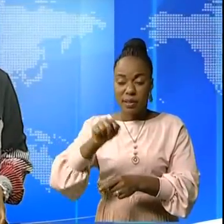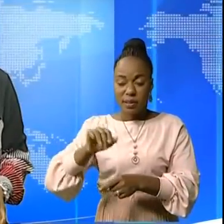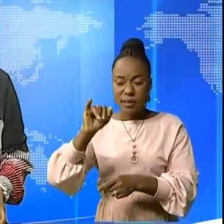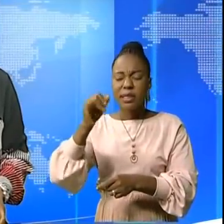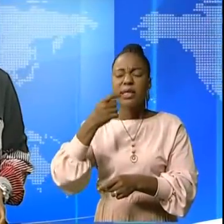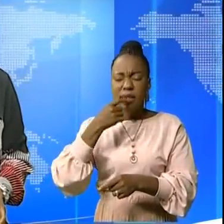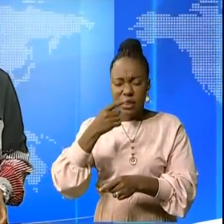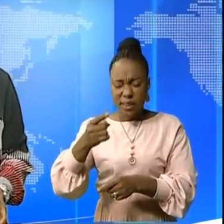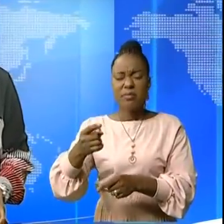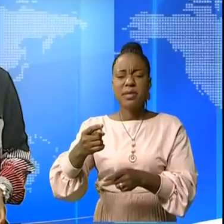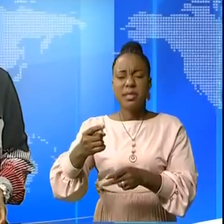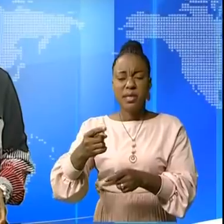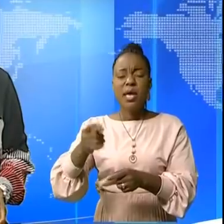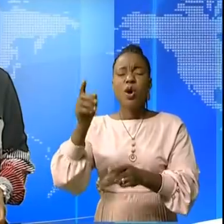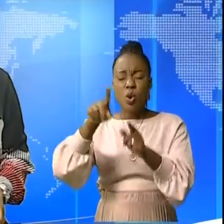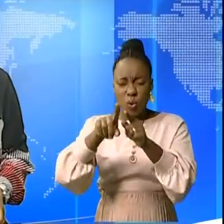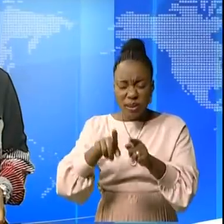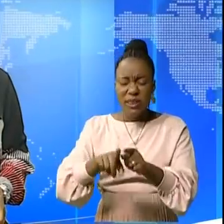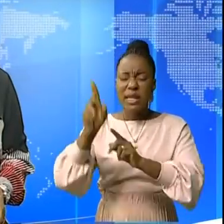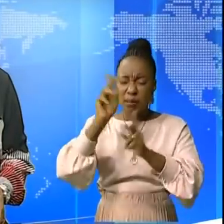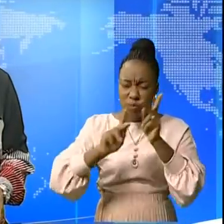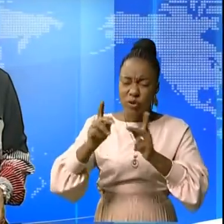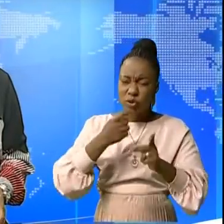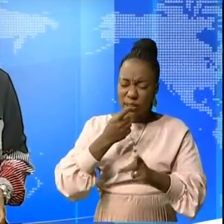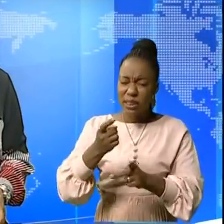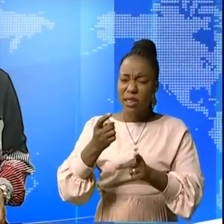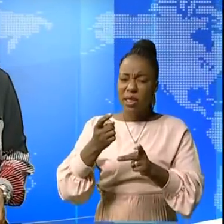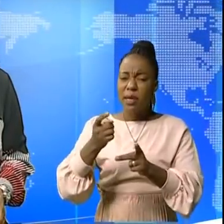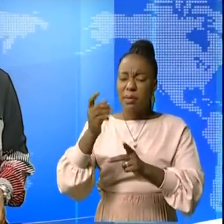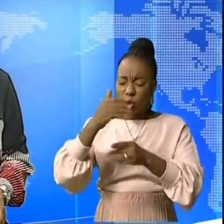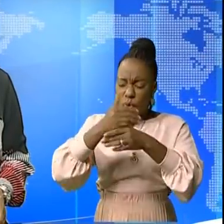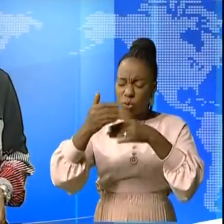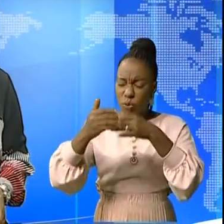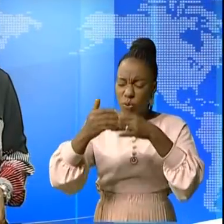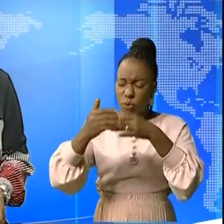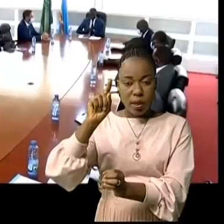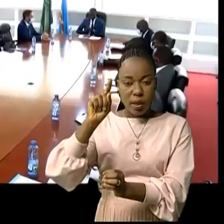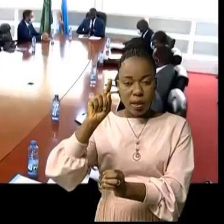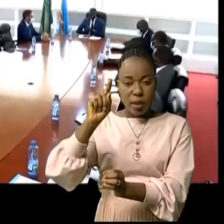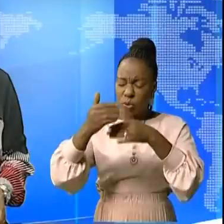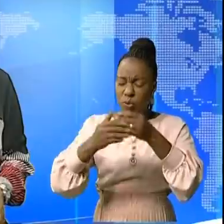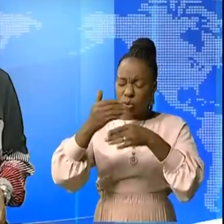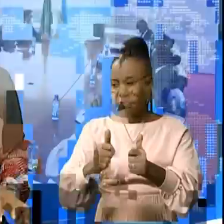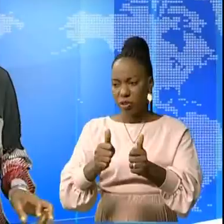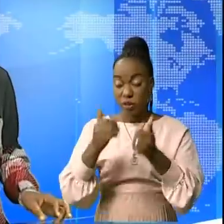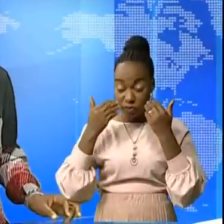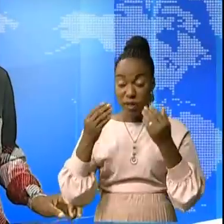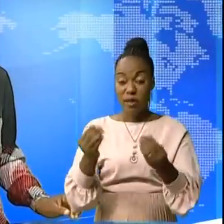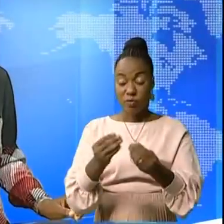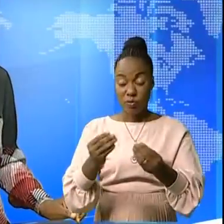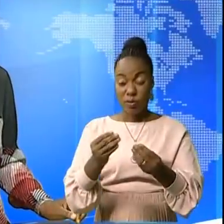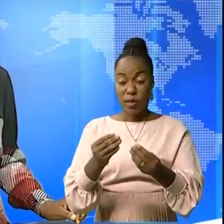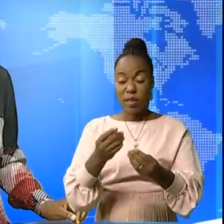qualité et de 10 travaux en cours d'exécution par une entreprise internationale, Meenders.